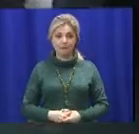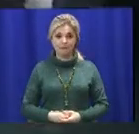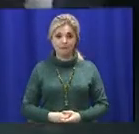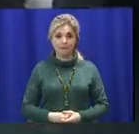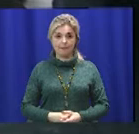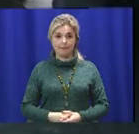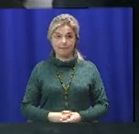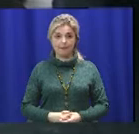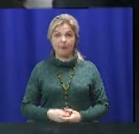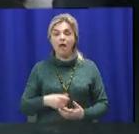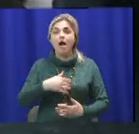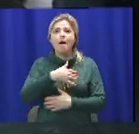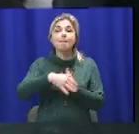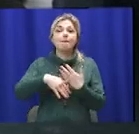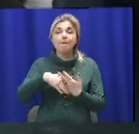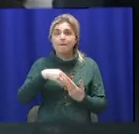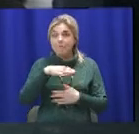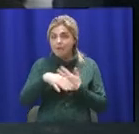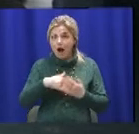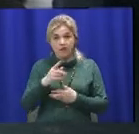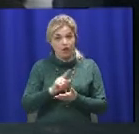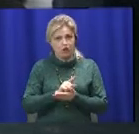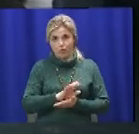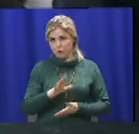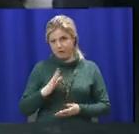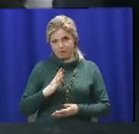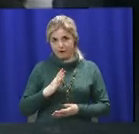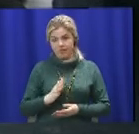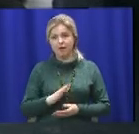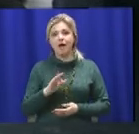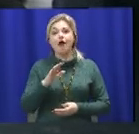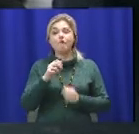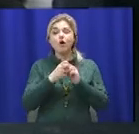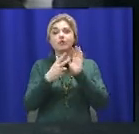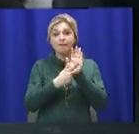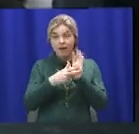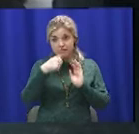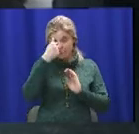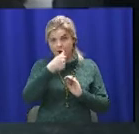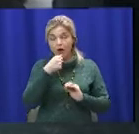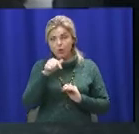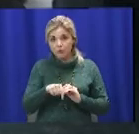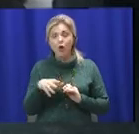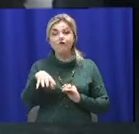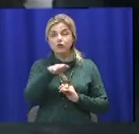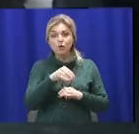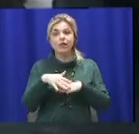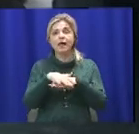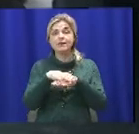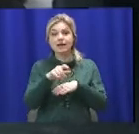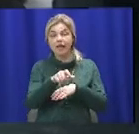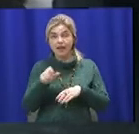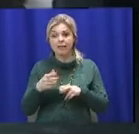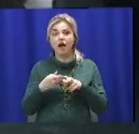липня. Паніки не должно быть. В 2018 році все население, яке не